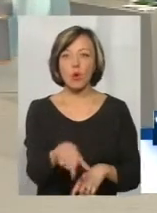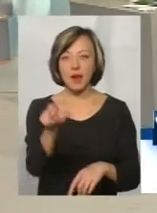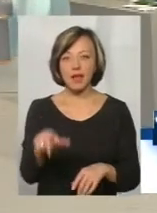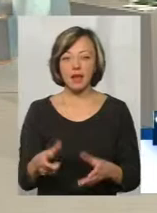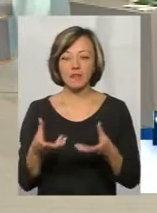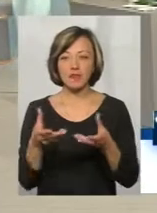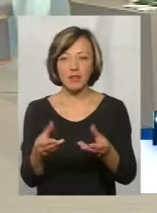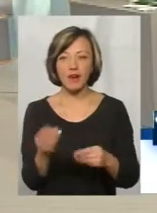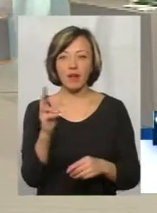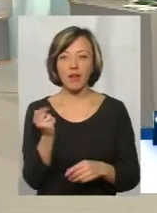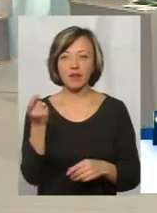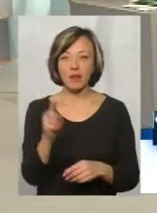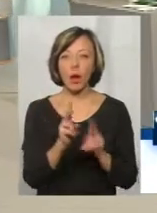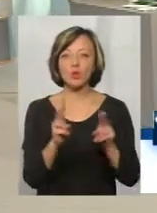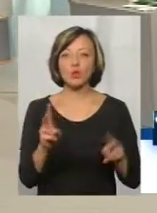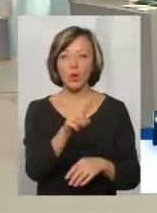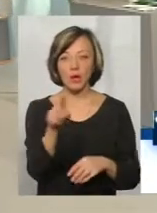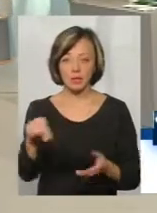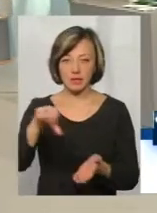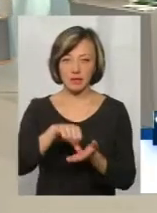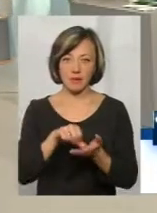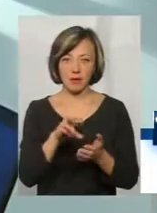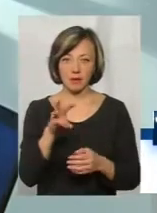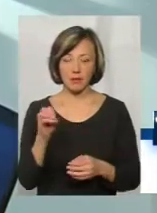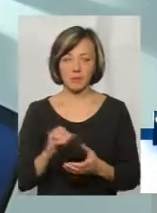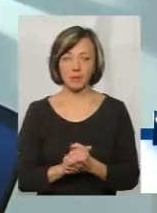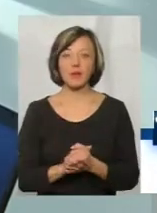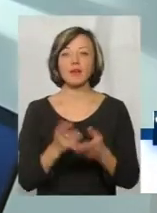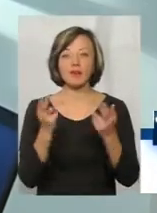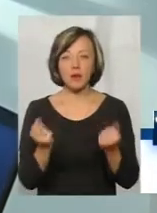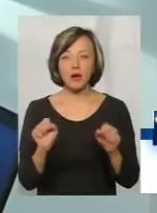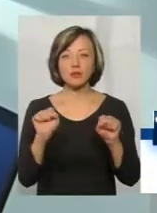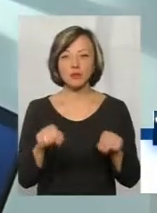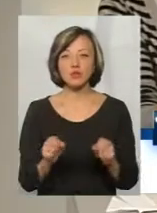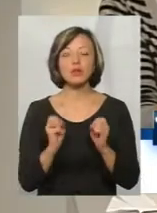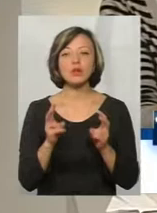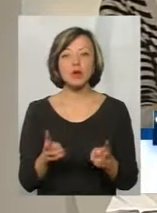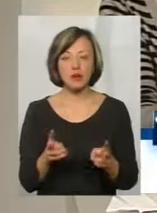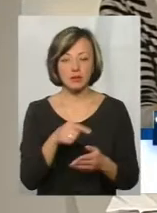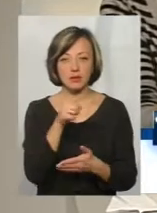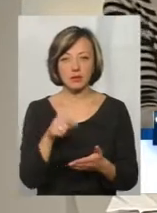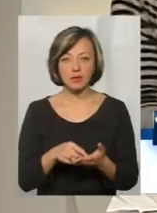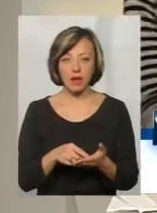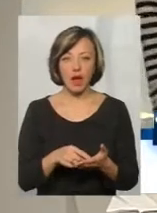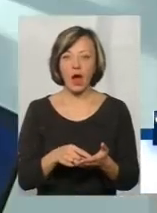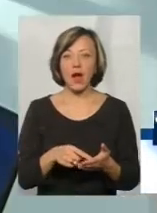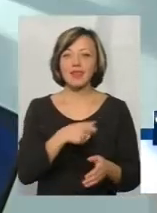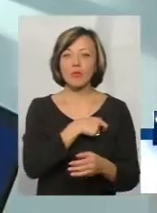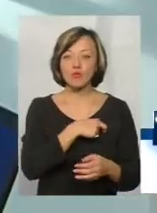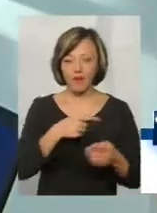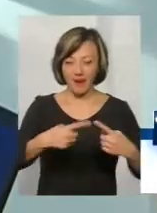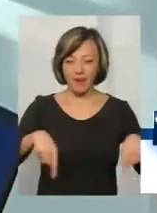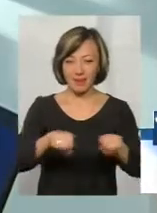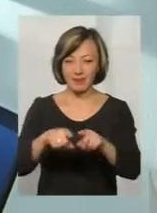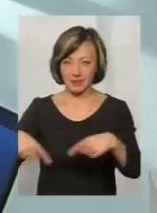впливати на те, хто їх представляти? Так, вони зможуть не запливати, бо мажоритарники, які у вас працюють, дуже добре. Вони